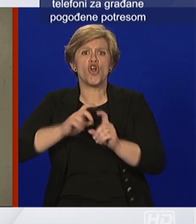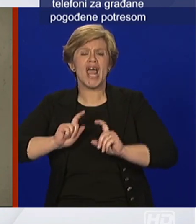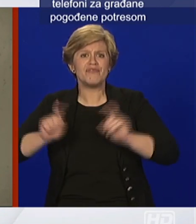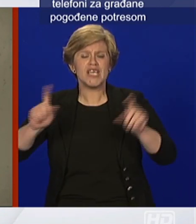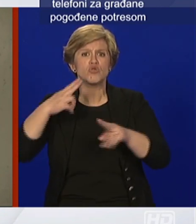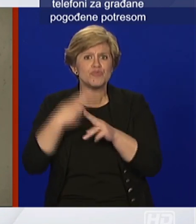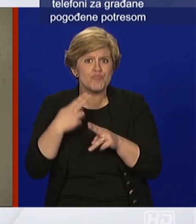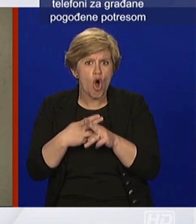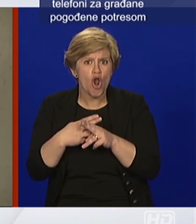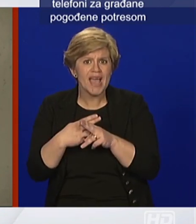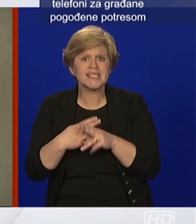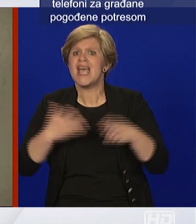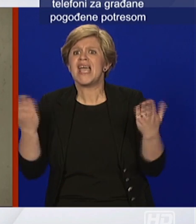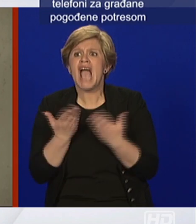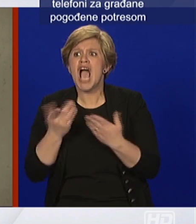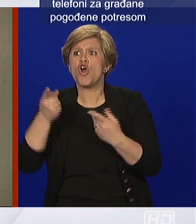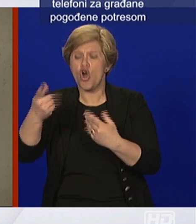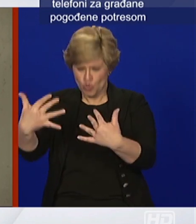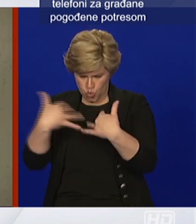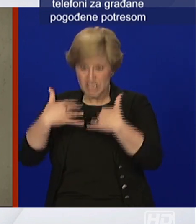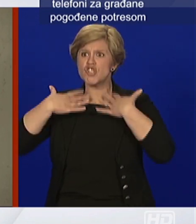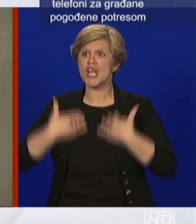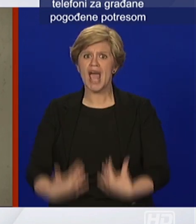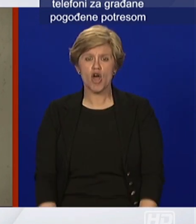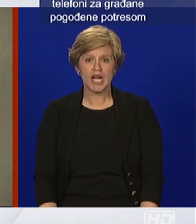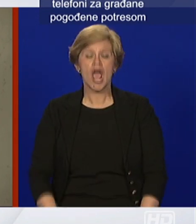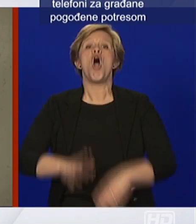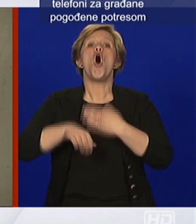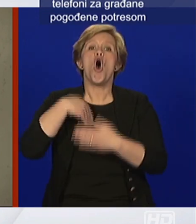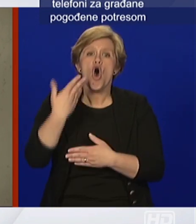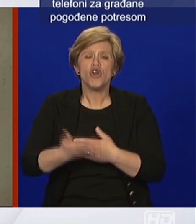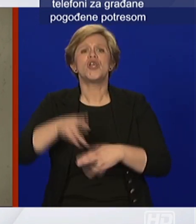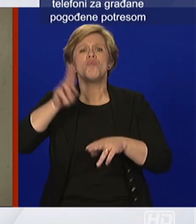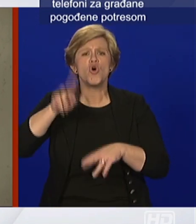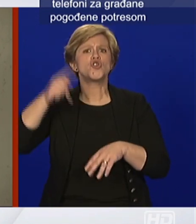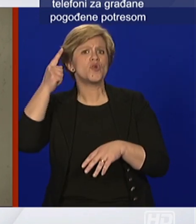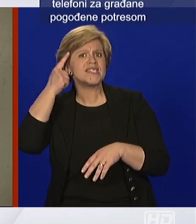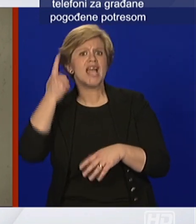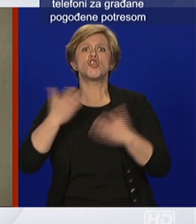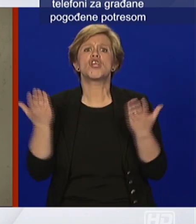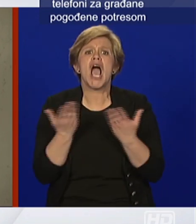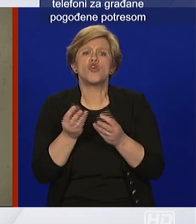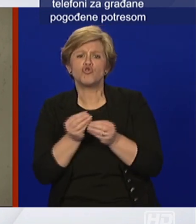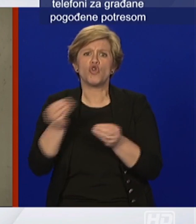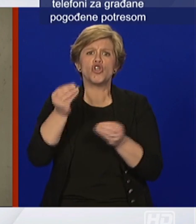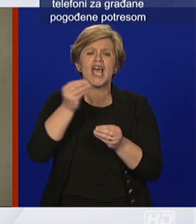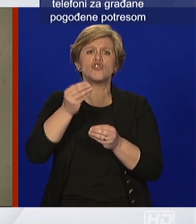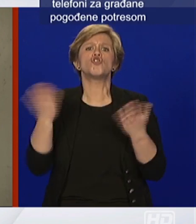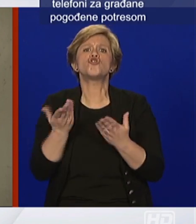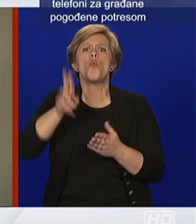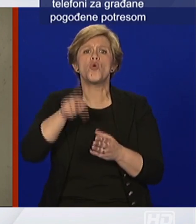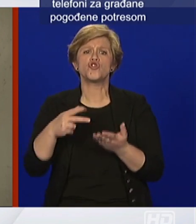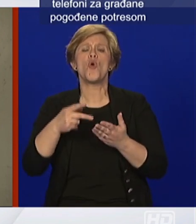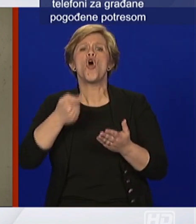sustavu virus onda ćemo moći točnije znati kojim eventualno dodatnim preparatima možemo utjecati na borbu protiv tog